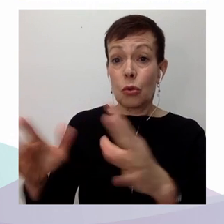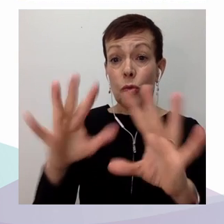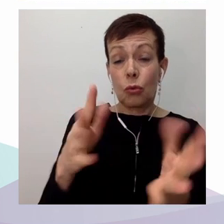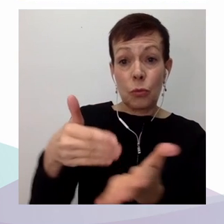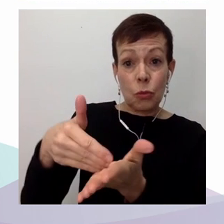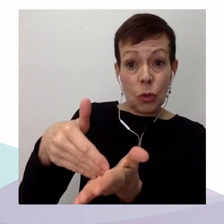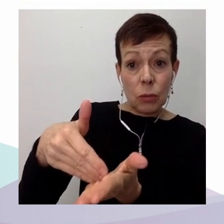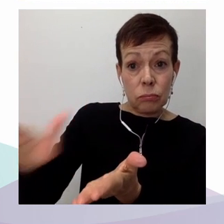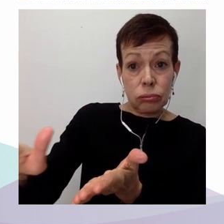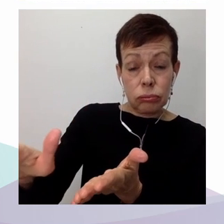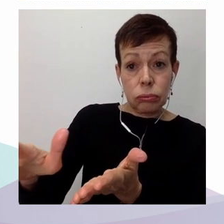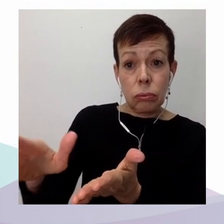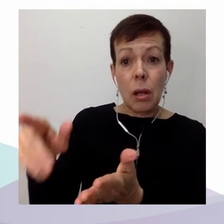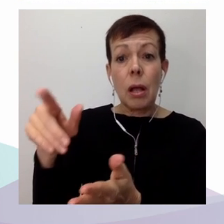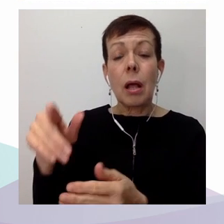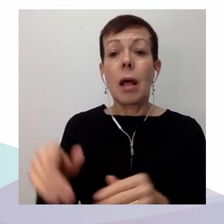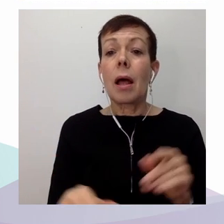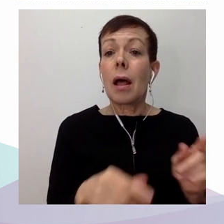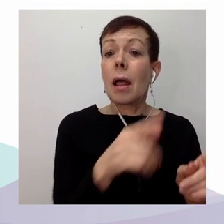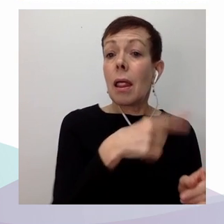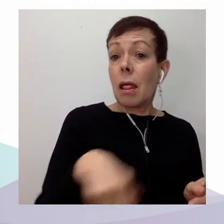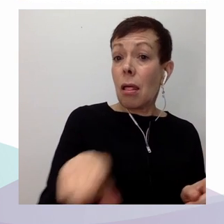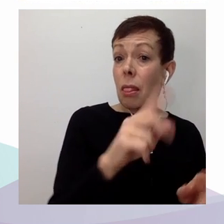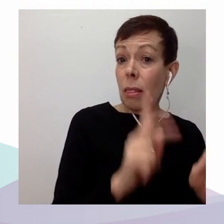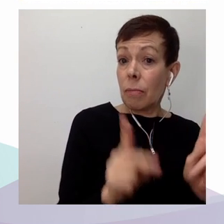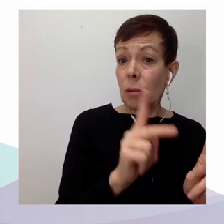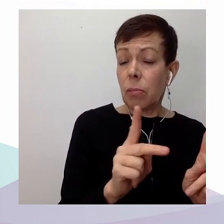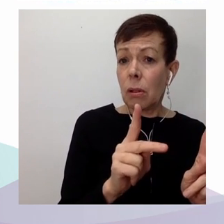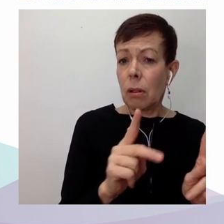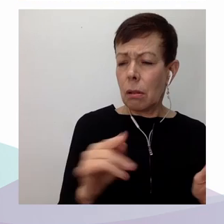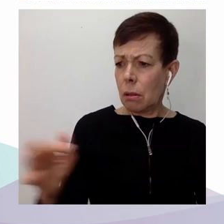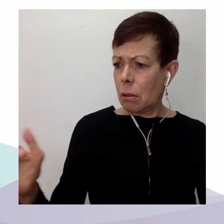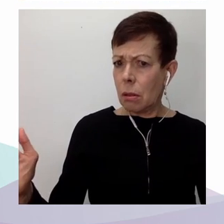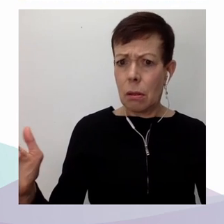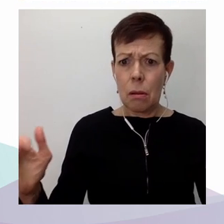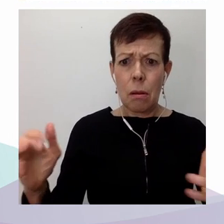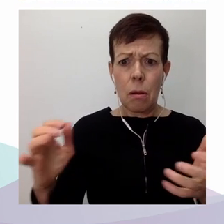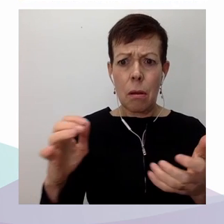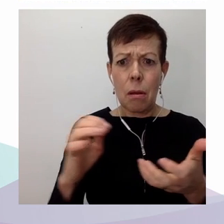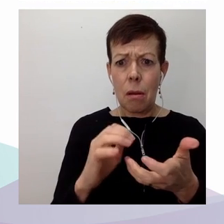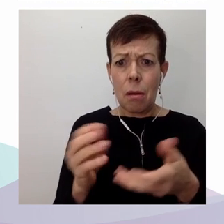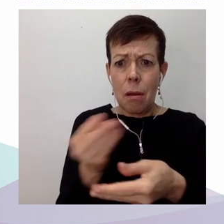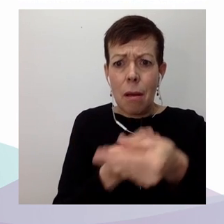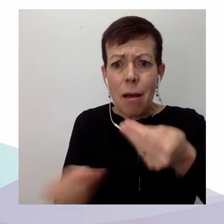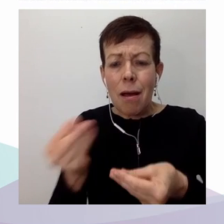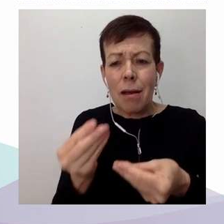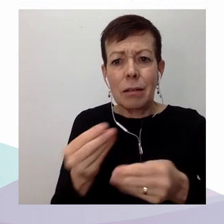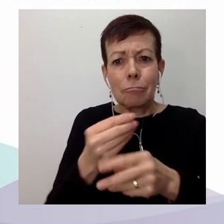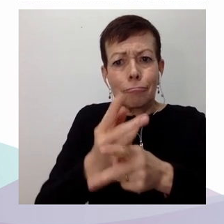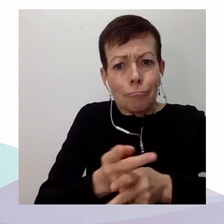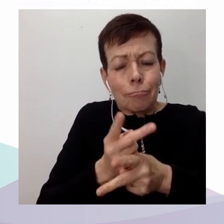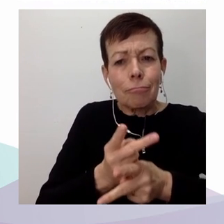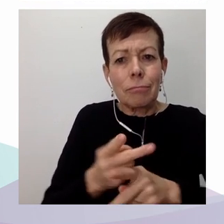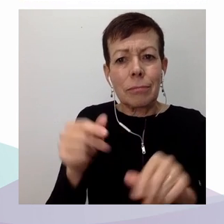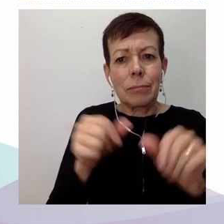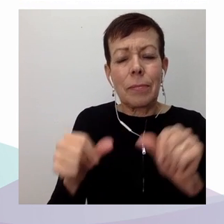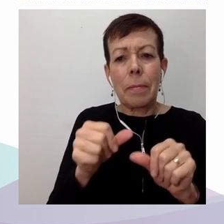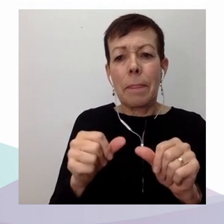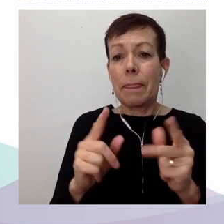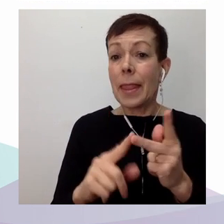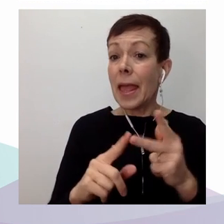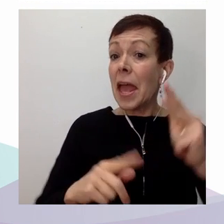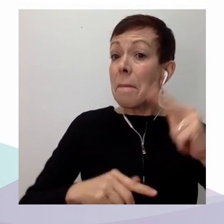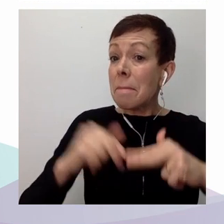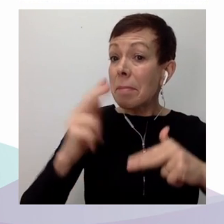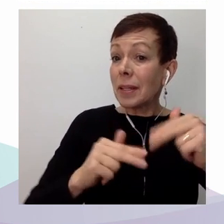révélant des liens de réciprocité, structurant une solidarité d'urgence. On peut maintenant changer de